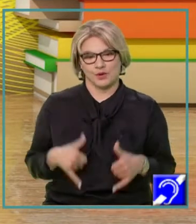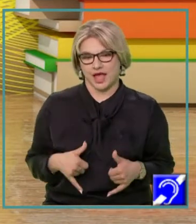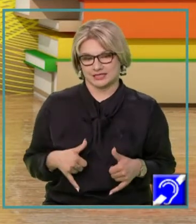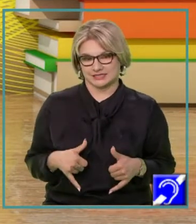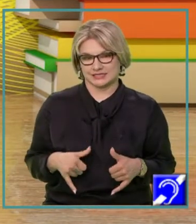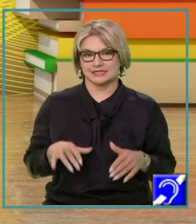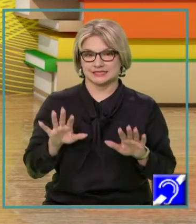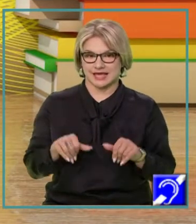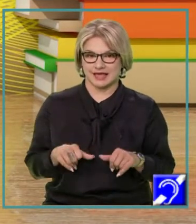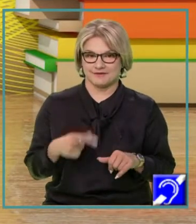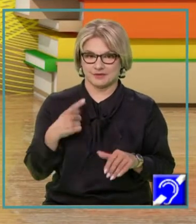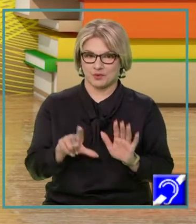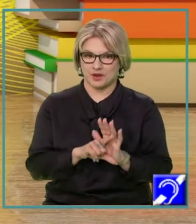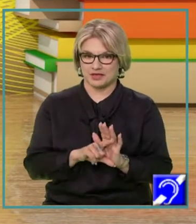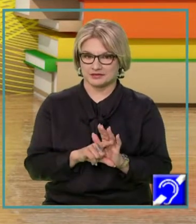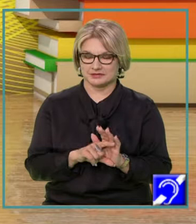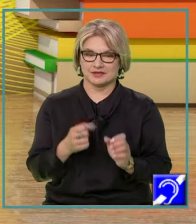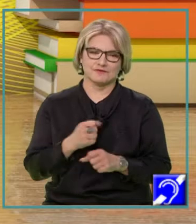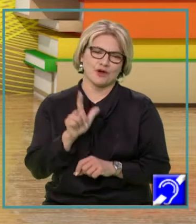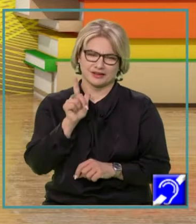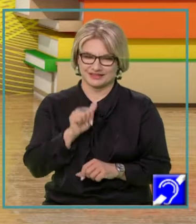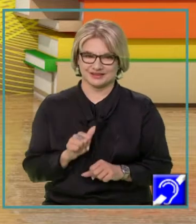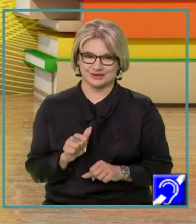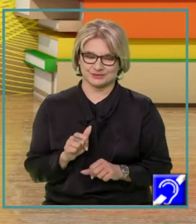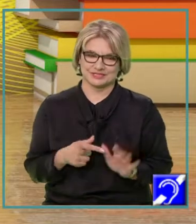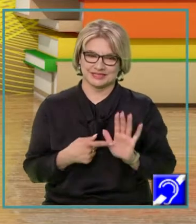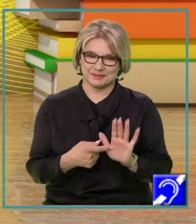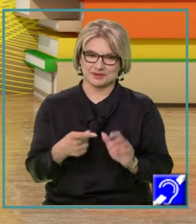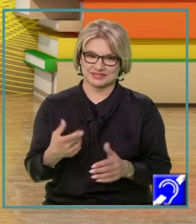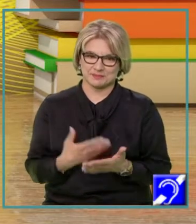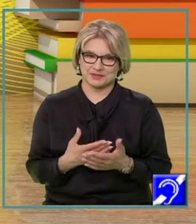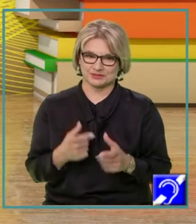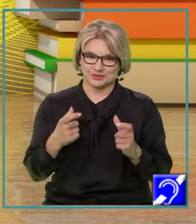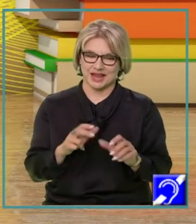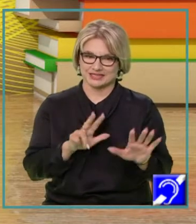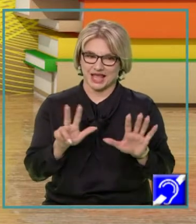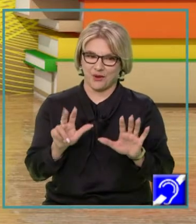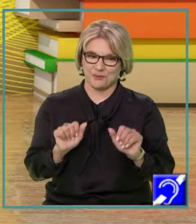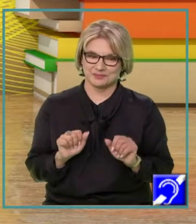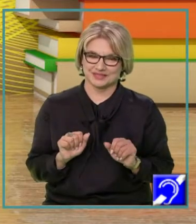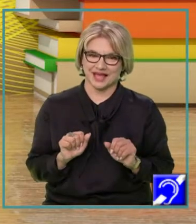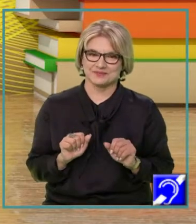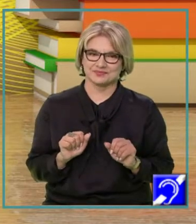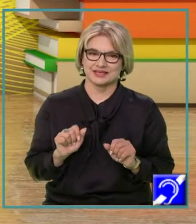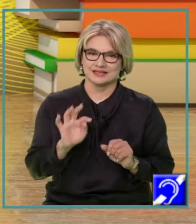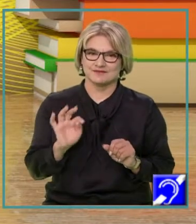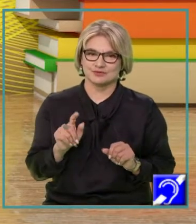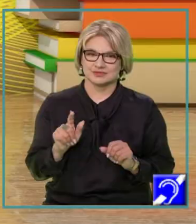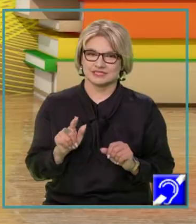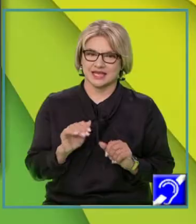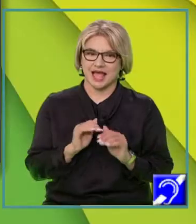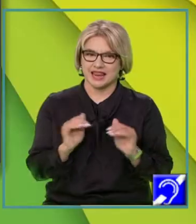avem o lecție foarte drăguță de prezentat pentru clasa 8-a și anume funcția